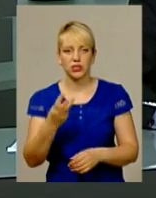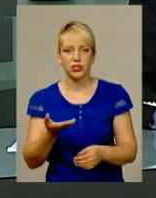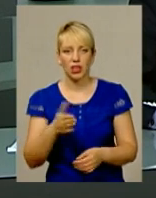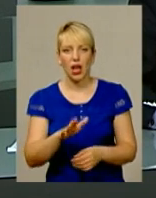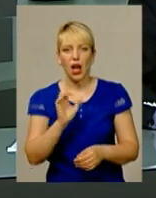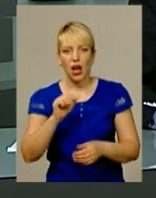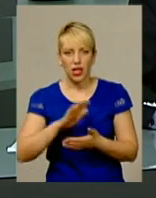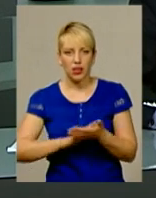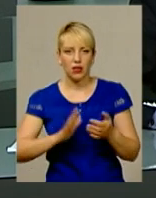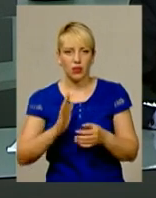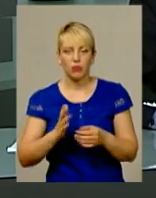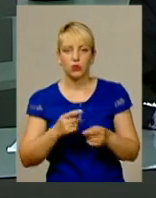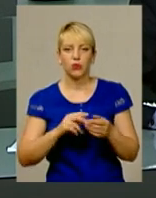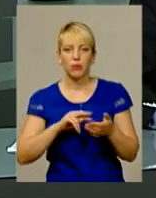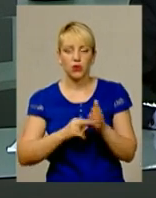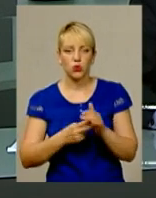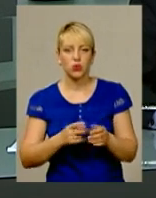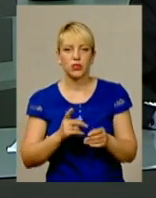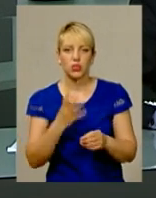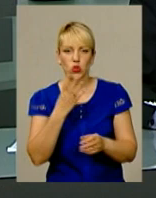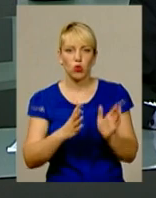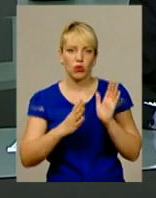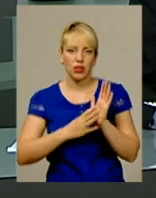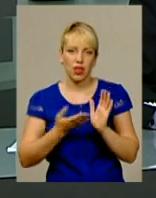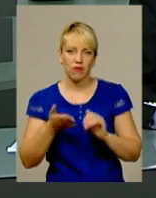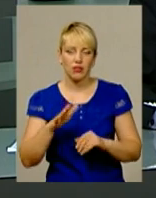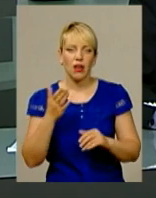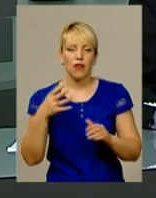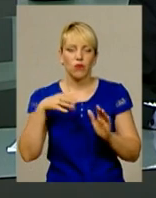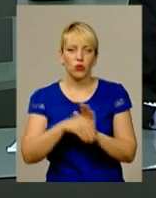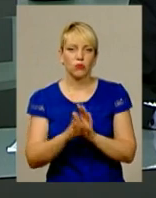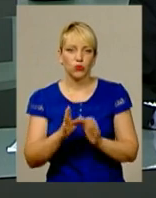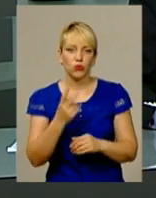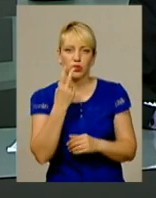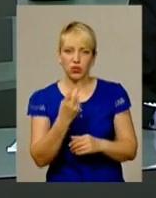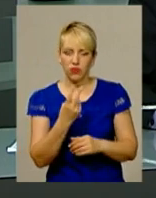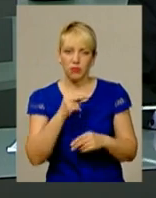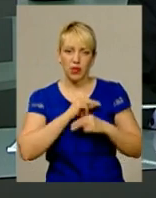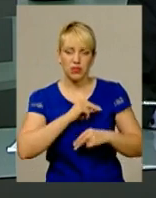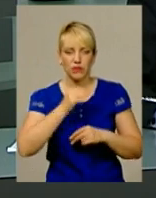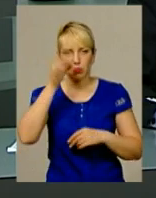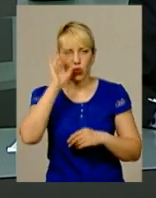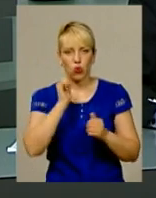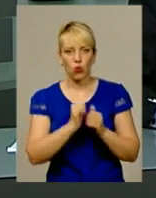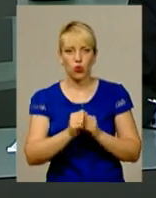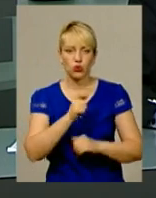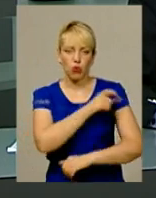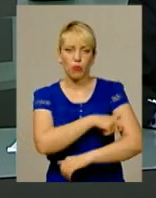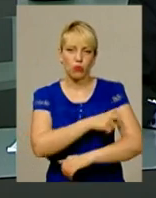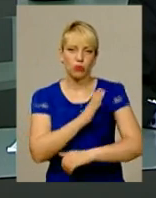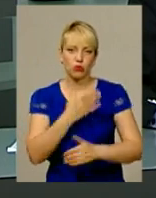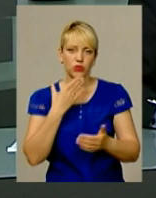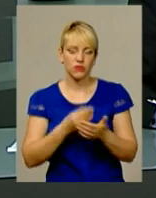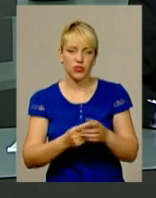Згодом планується запустити 49 екіпажів, до складу яких входитиме по два працівники поліції. Кожного патруля буде свій